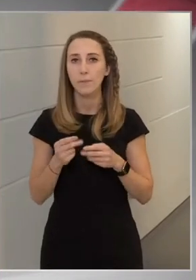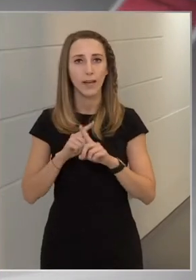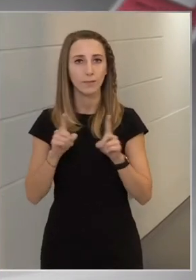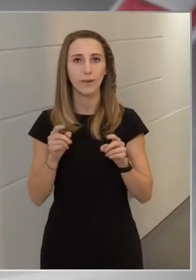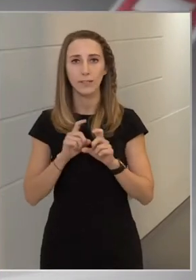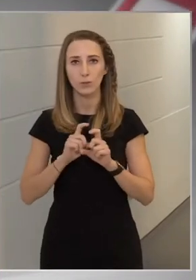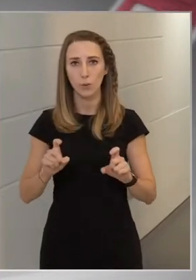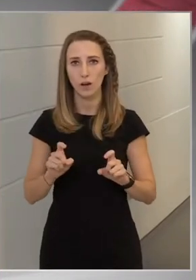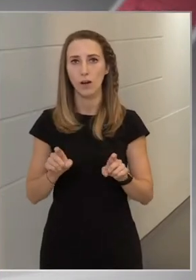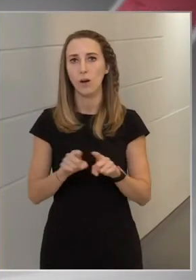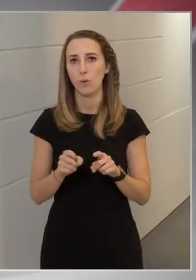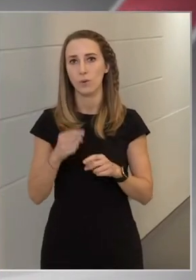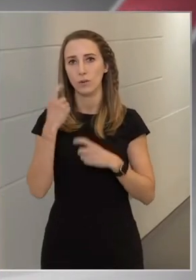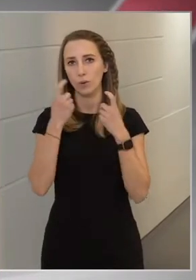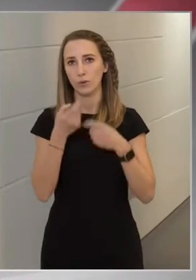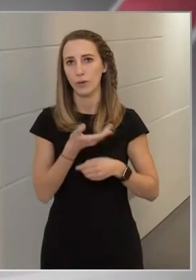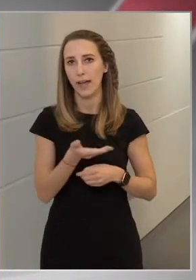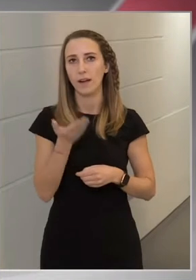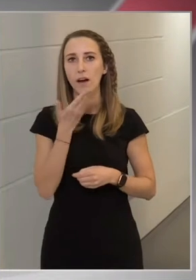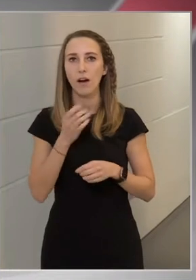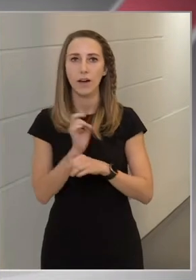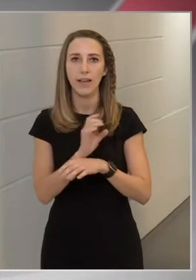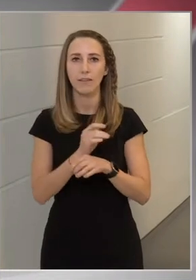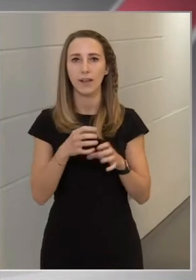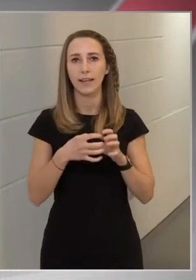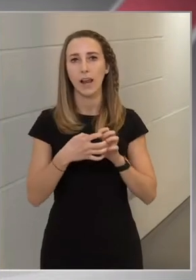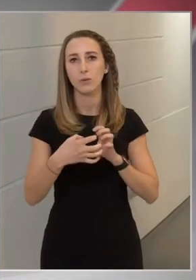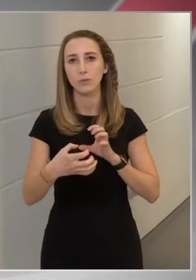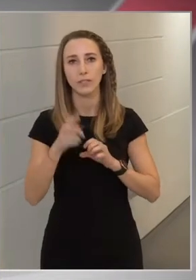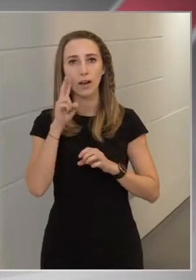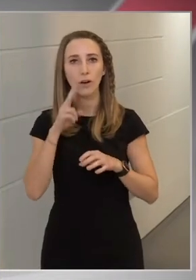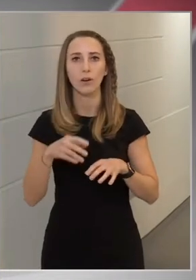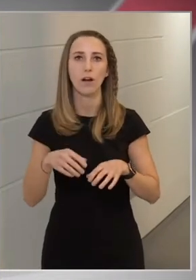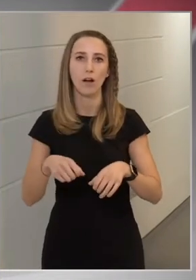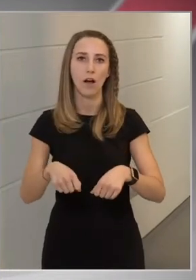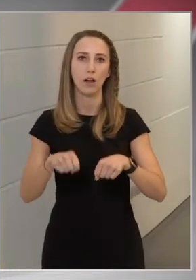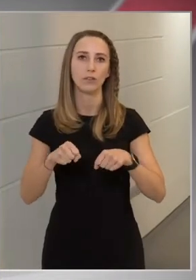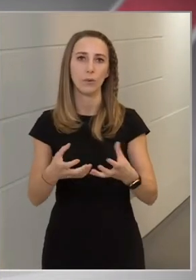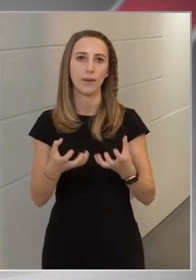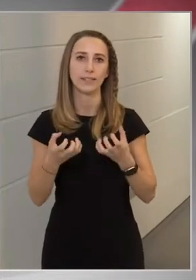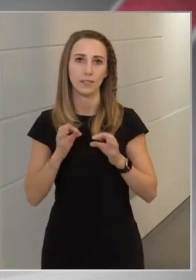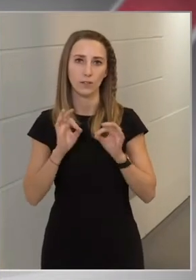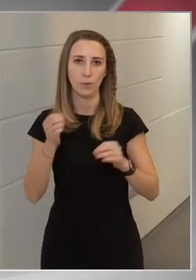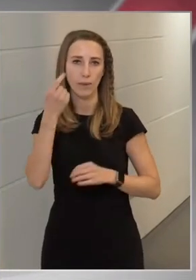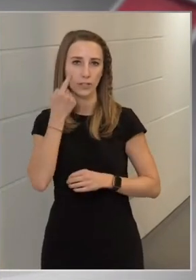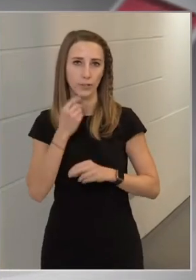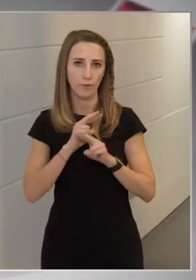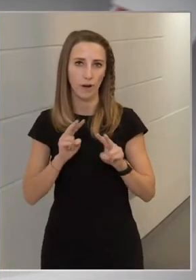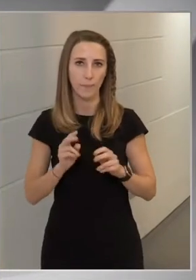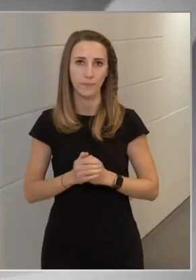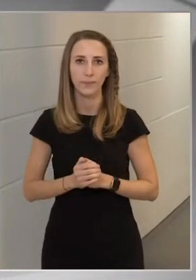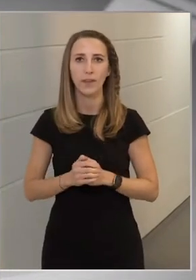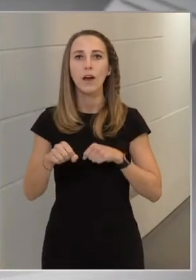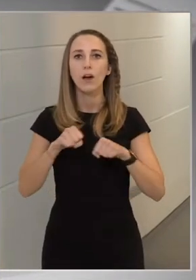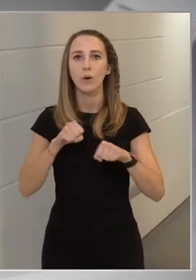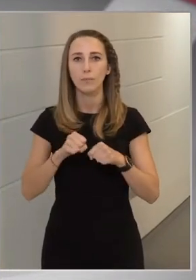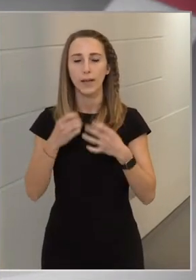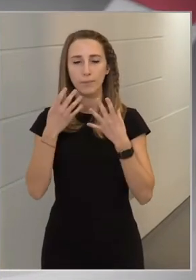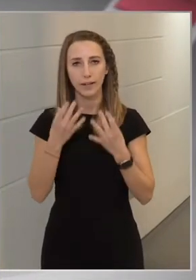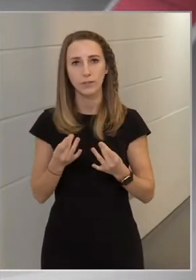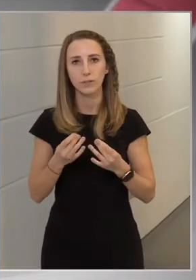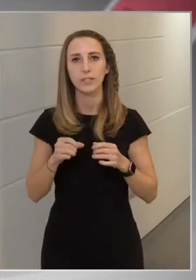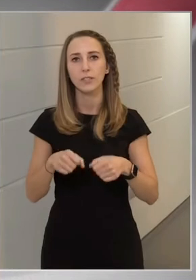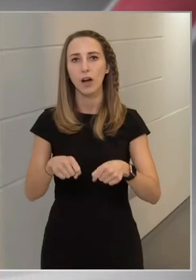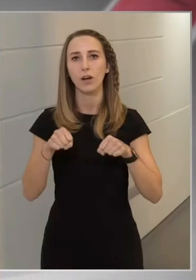mint hogy úgy gondolják, hogy ha a járvány elhúzódik, akkor a hatalom megszerzésére jobb esélyük van. A kormány meggyőződése, hogy a